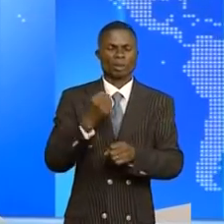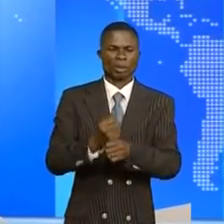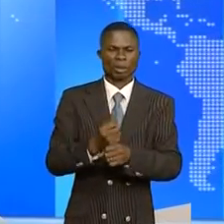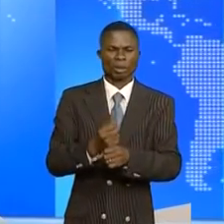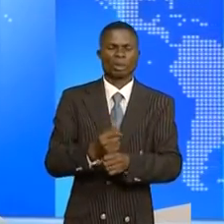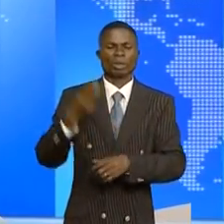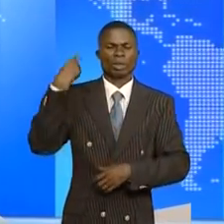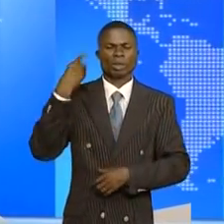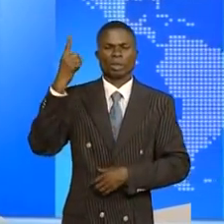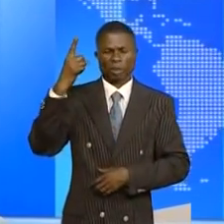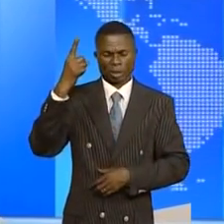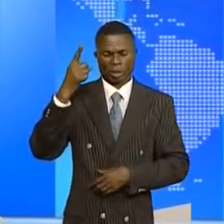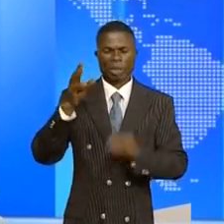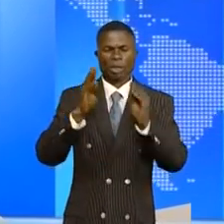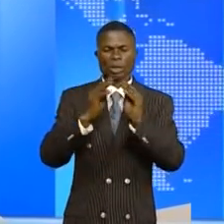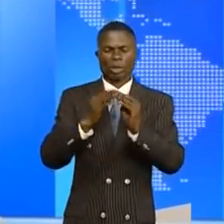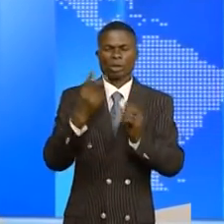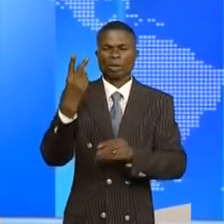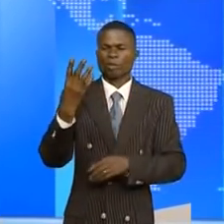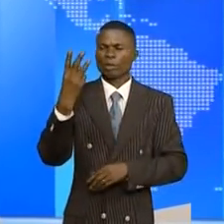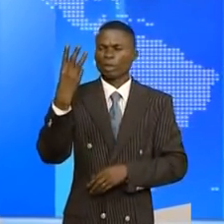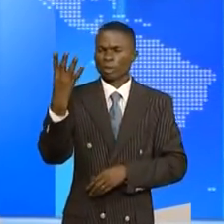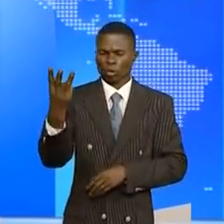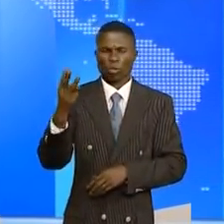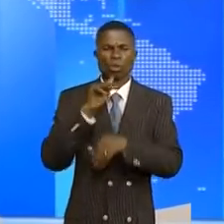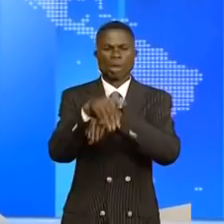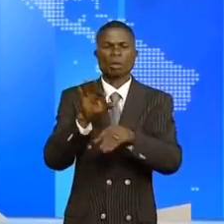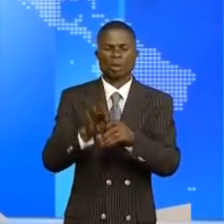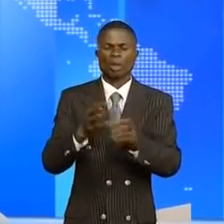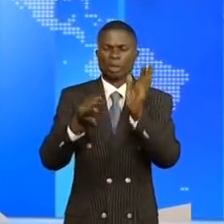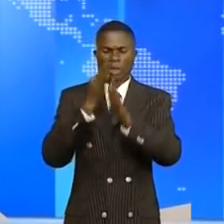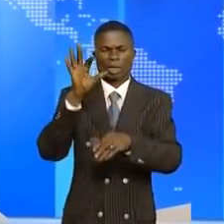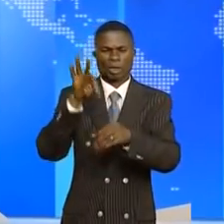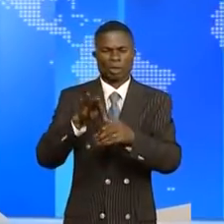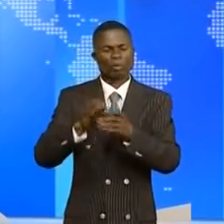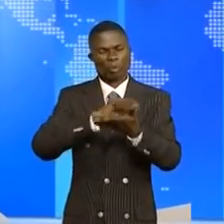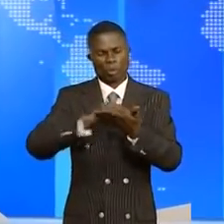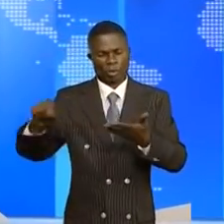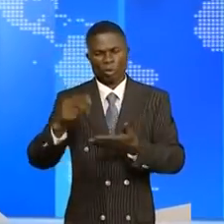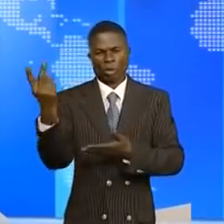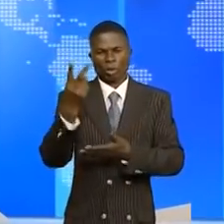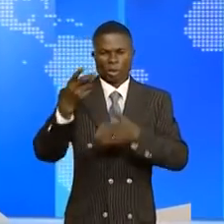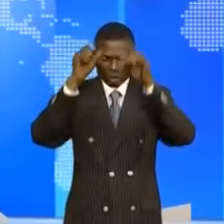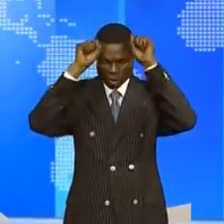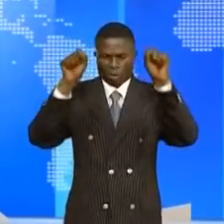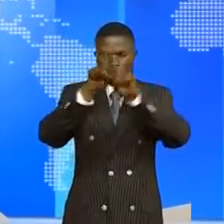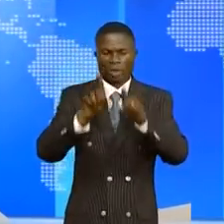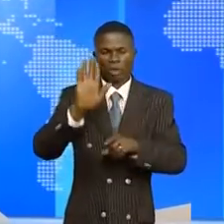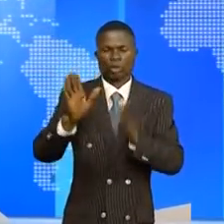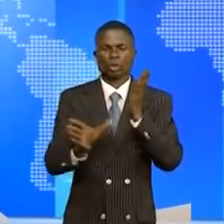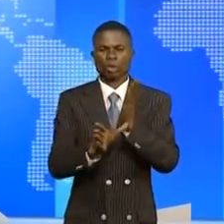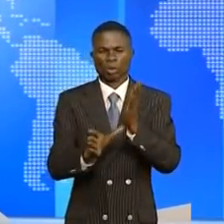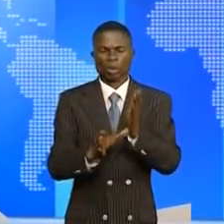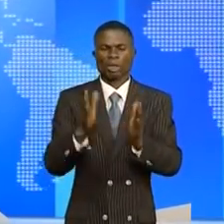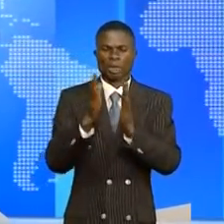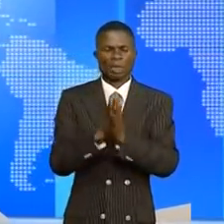25 députés qui composent l'Assemblée, 23 ont participé au vote. 23 ont voté pour la déchéance des deux membres du bureau et 10